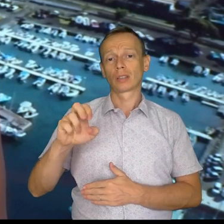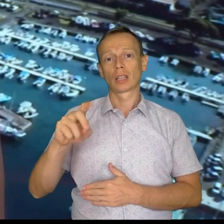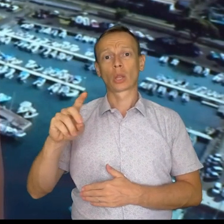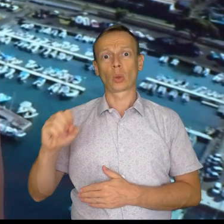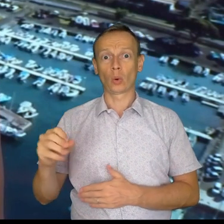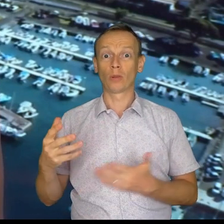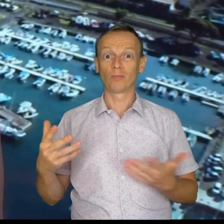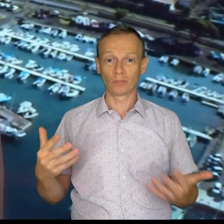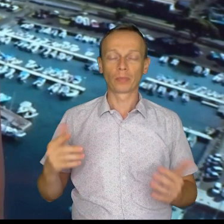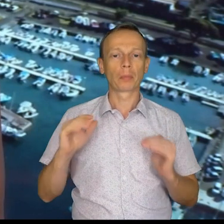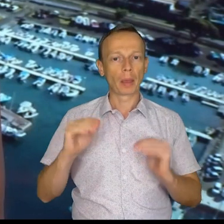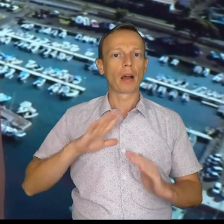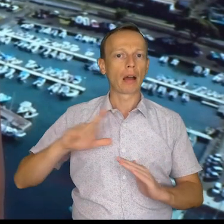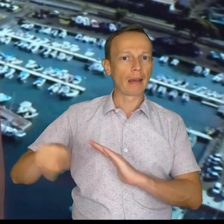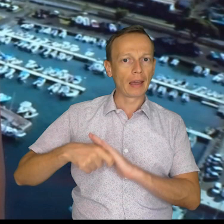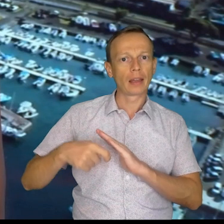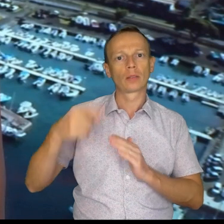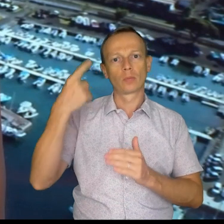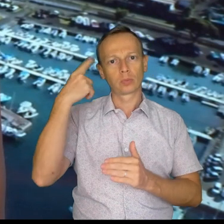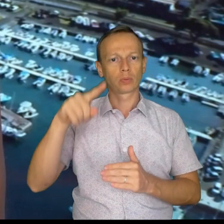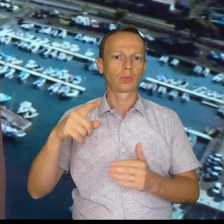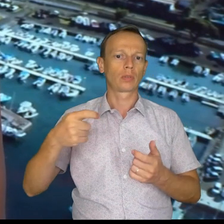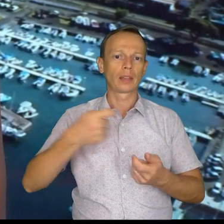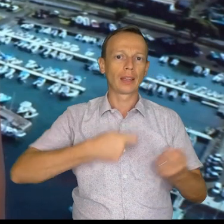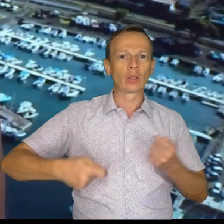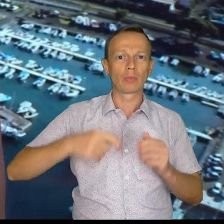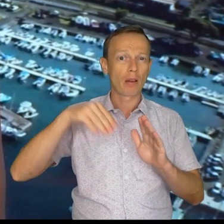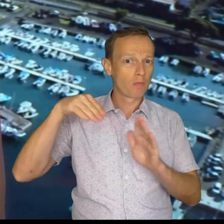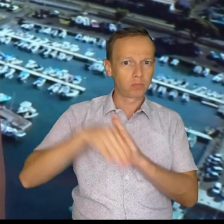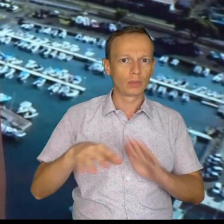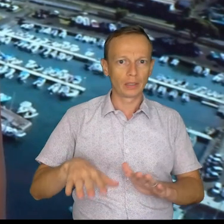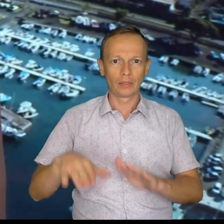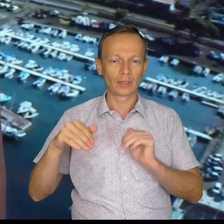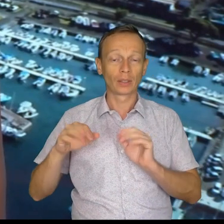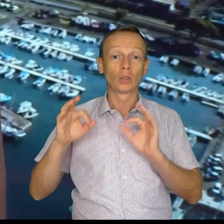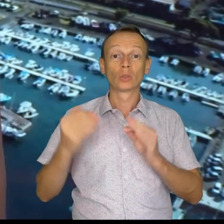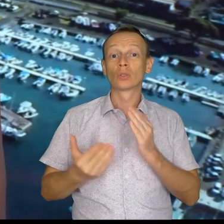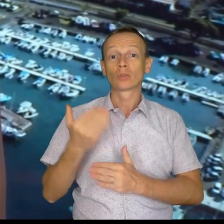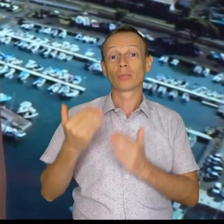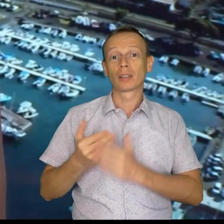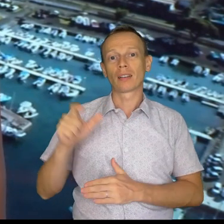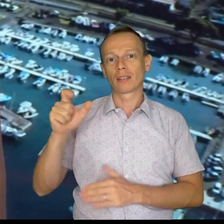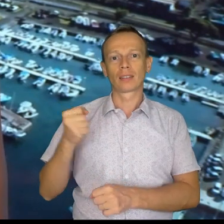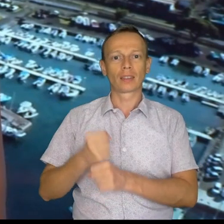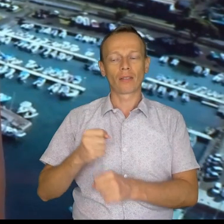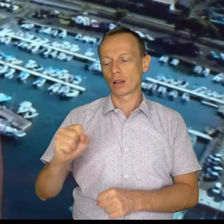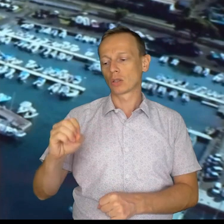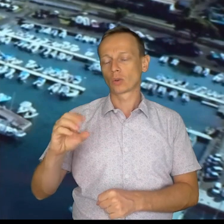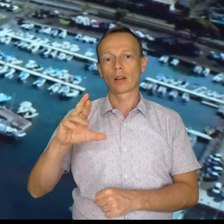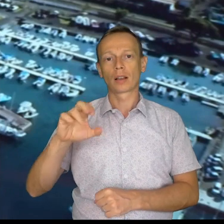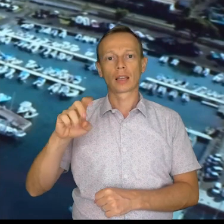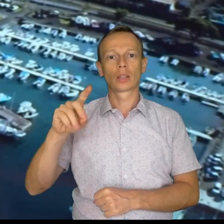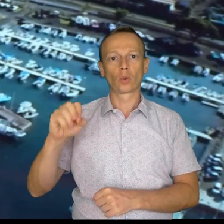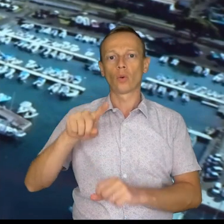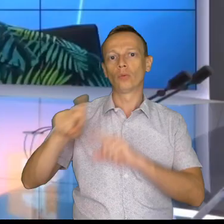'économie. Comme le dit Matahi Broders, le directeur général de la Socredo, il était l'invité Café d'Ibrahim Aménadzi ce matin en radio. Écoutez cet